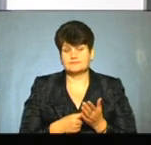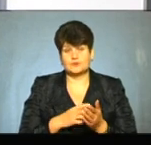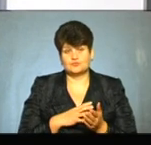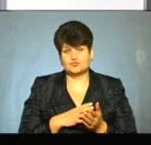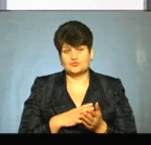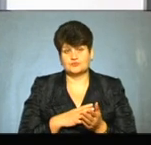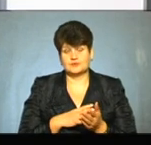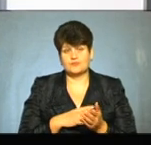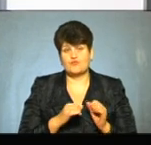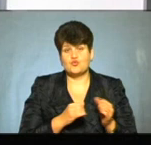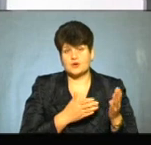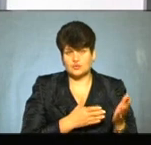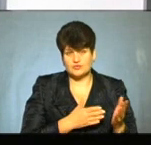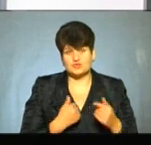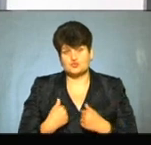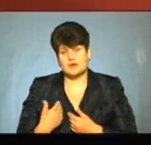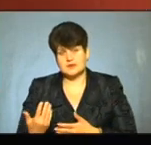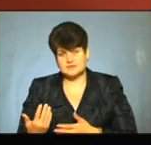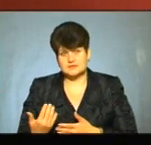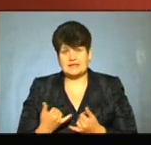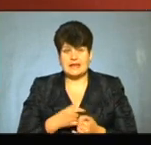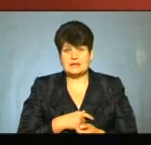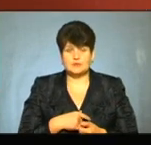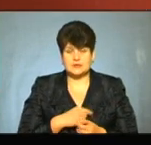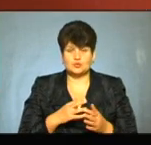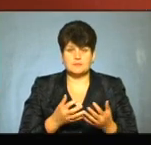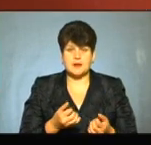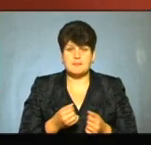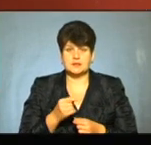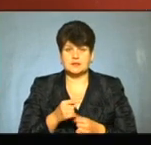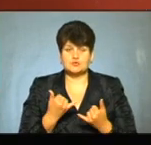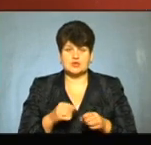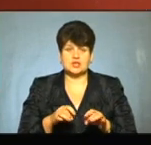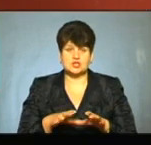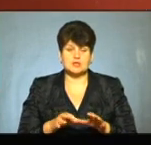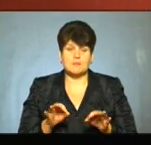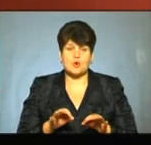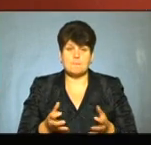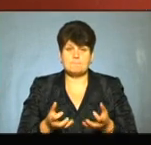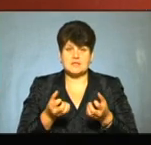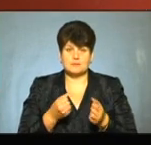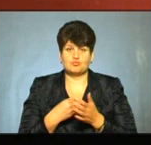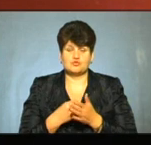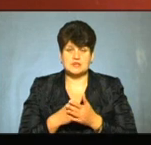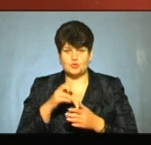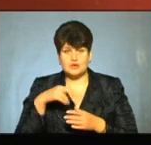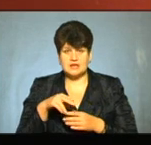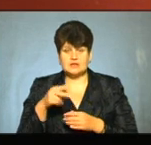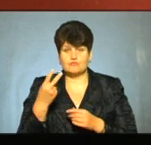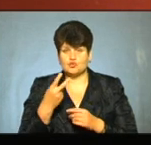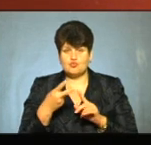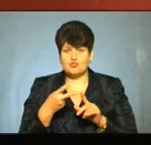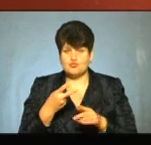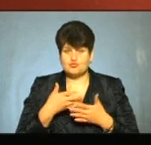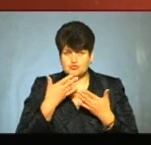більш переконані від уряду, ніж від нас. Для депутатів, які будуть все-таки приймати сьогодні рішення про підтримку бюджету країни в другому